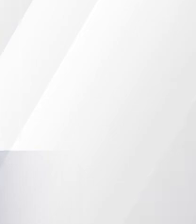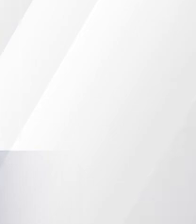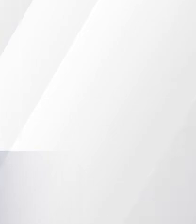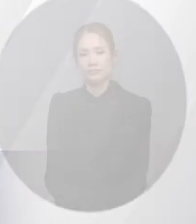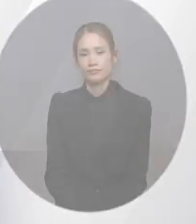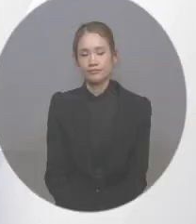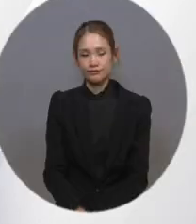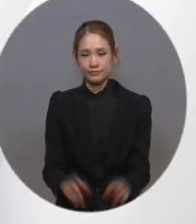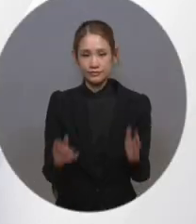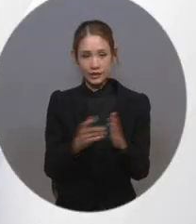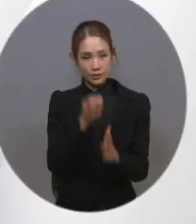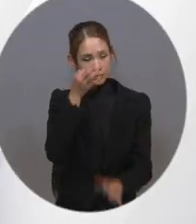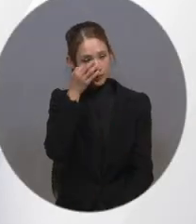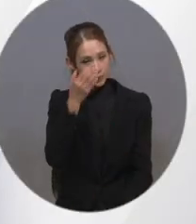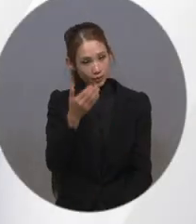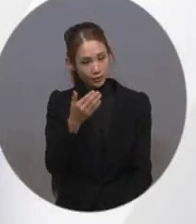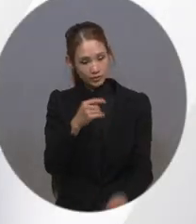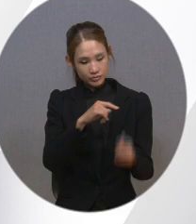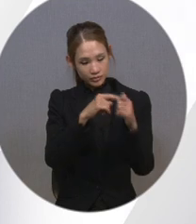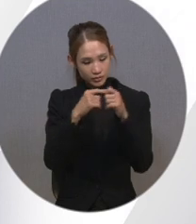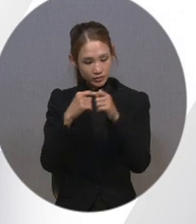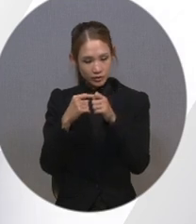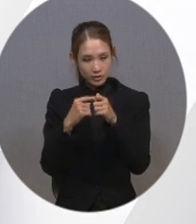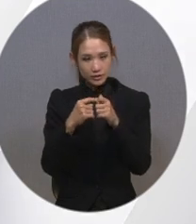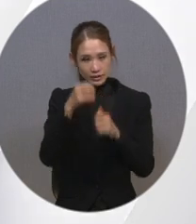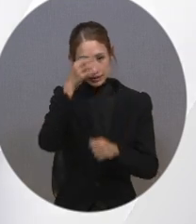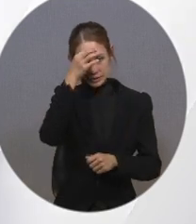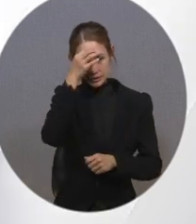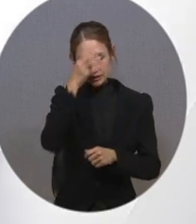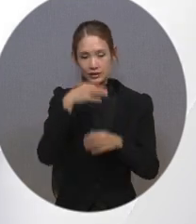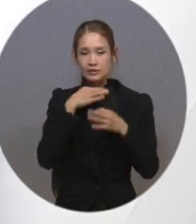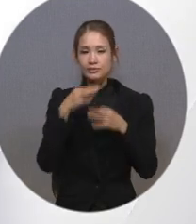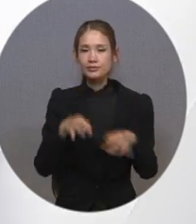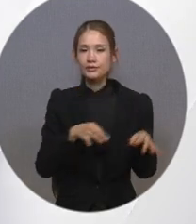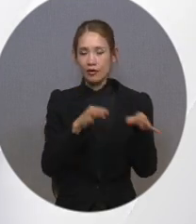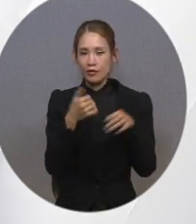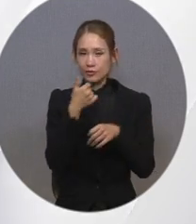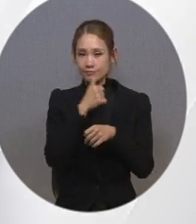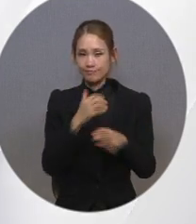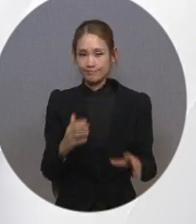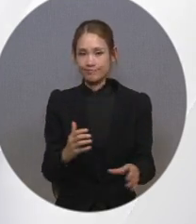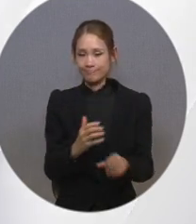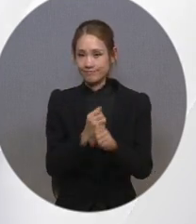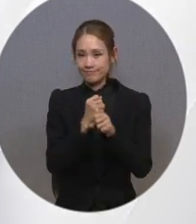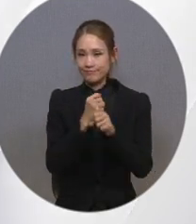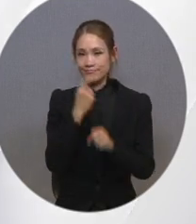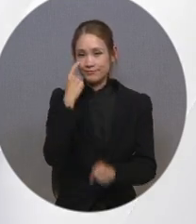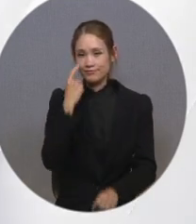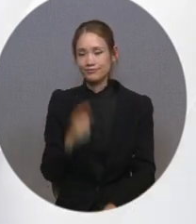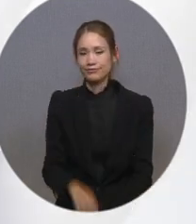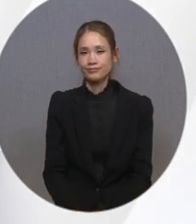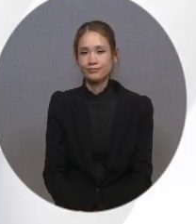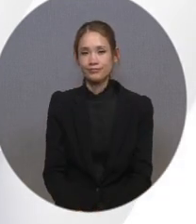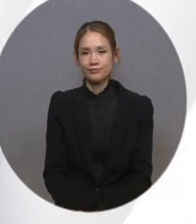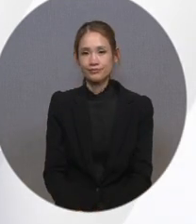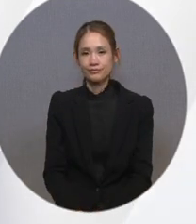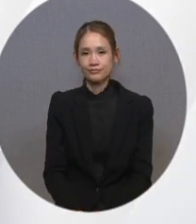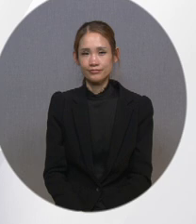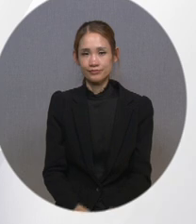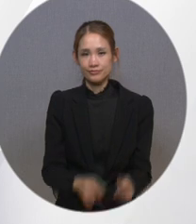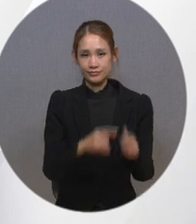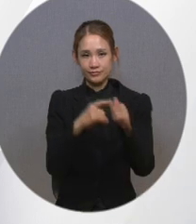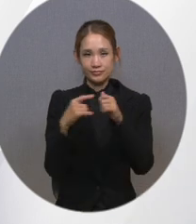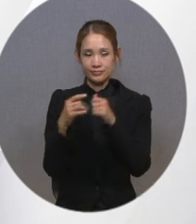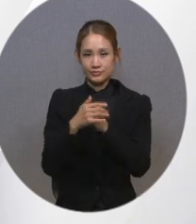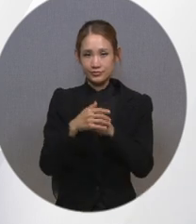지금까지 살펴보았던 폐쇄자막 설정 기능과 음성 안내 기능을 정리해 볼 수 있도록 하겠습니다. 폐쇄자막